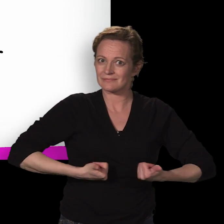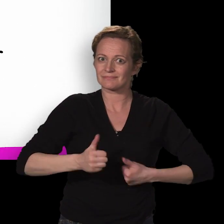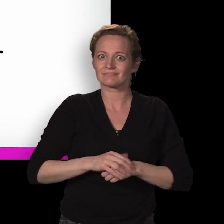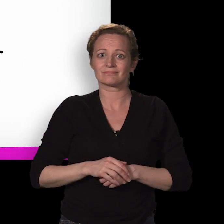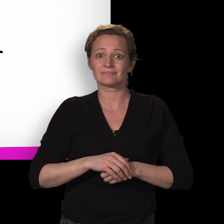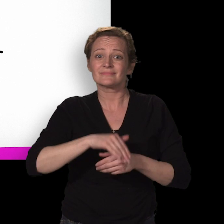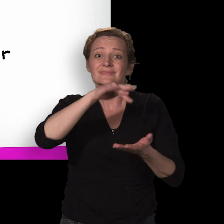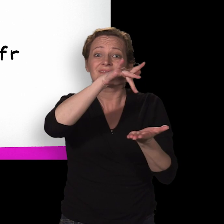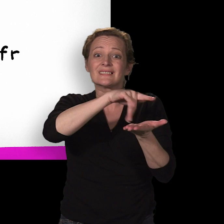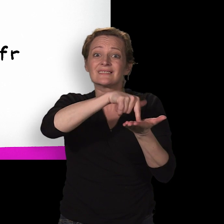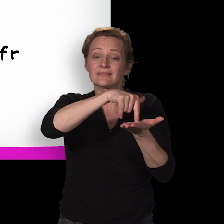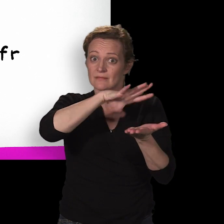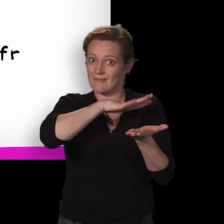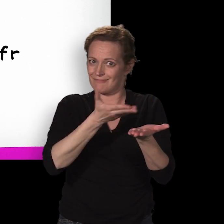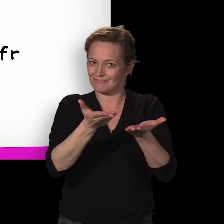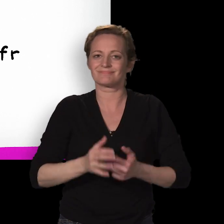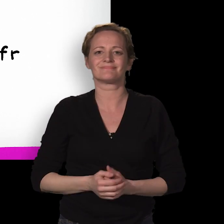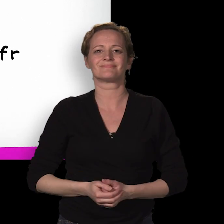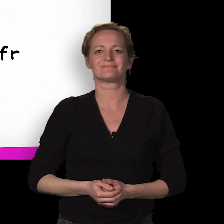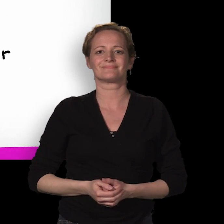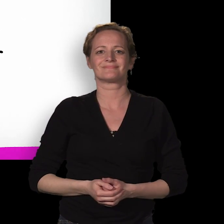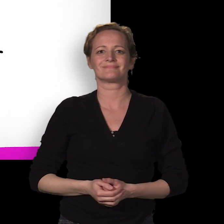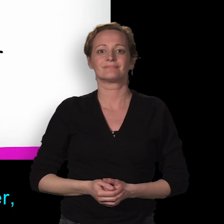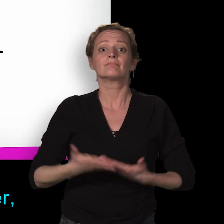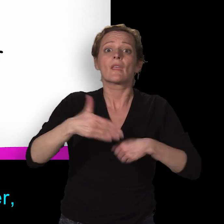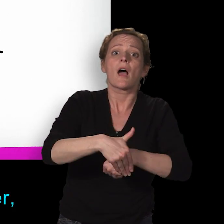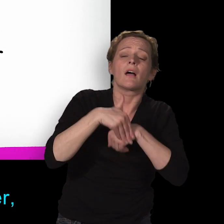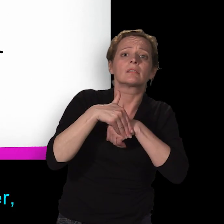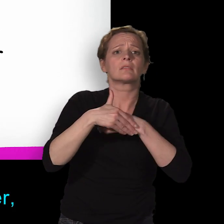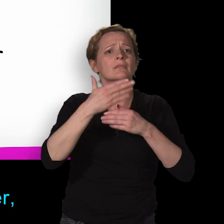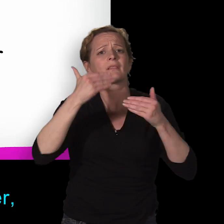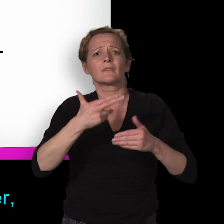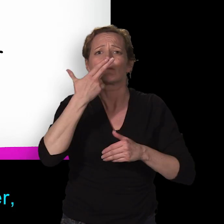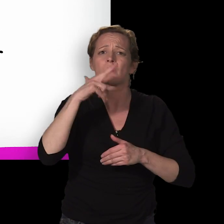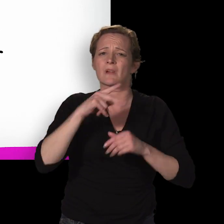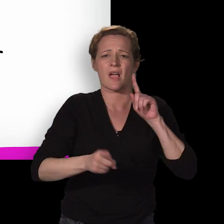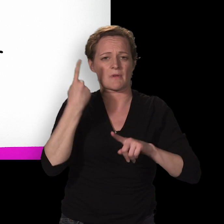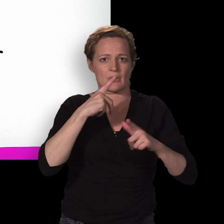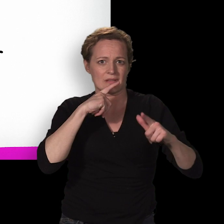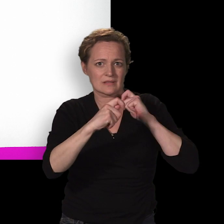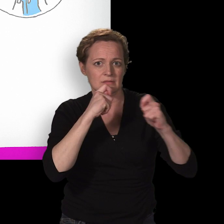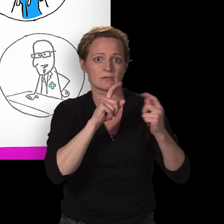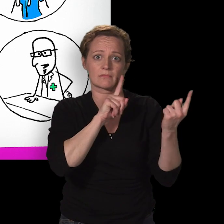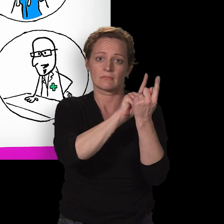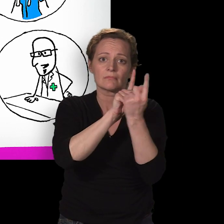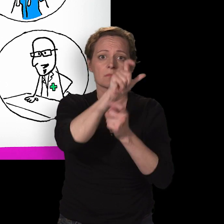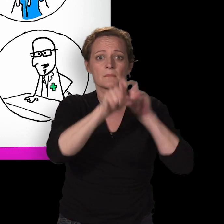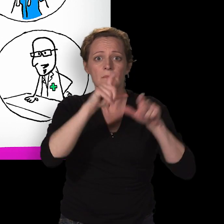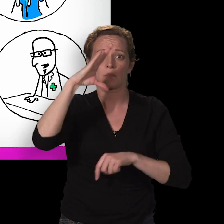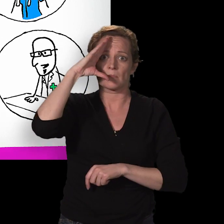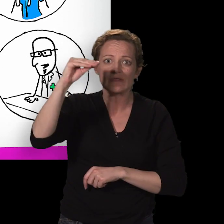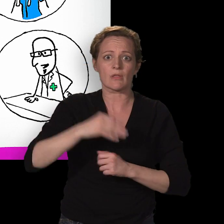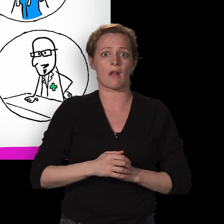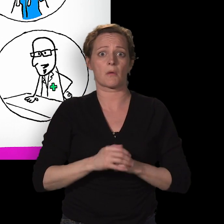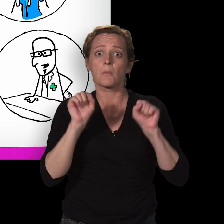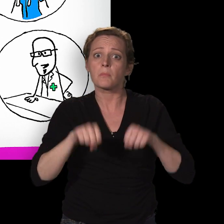ou vous connecter sur tabacinfoservice.fr. Pour vous aider à arrêter de fumer, il est important de parler du tabac avec